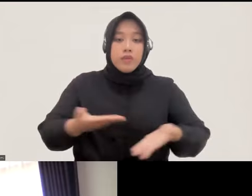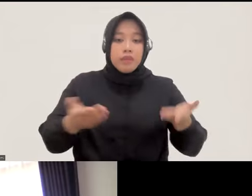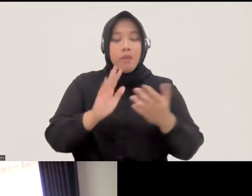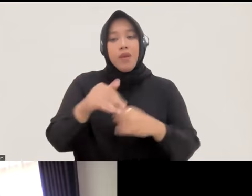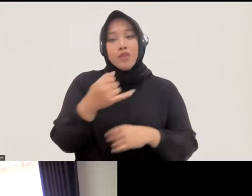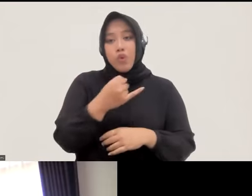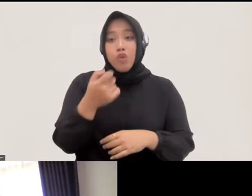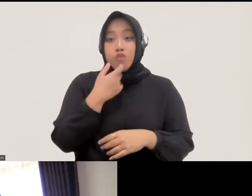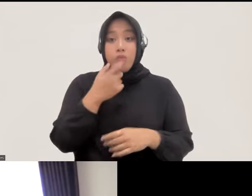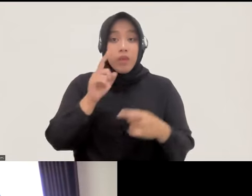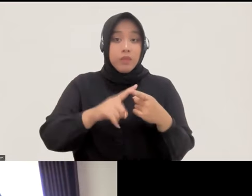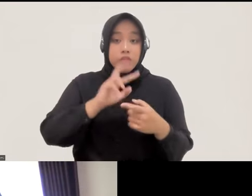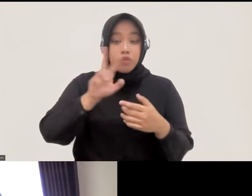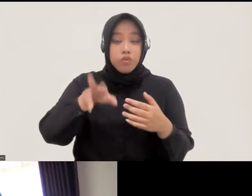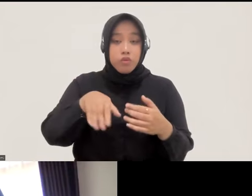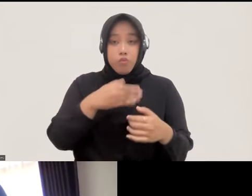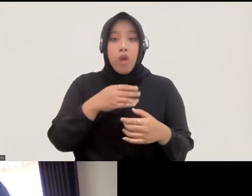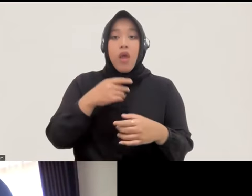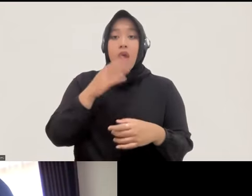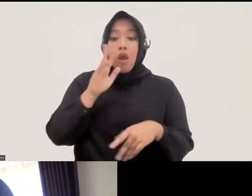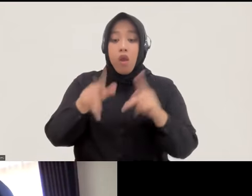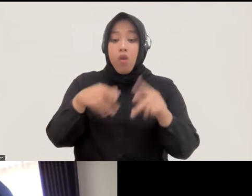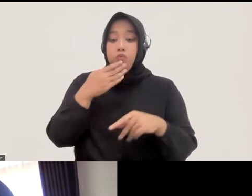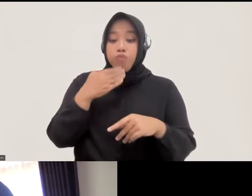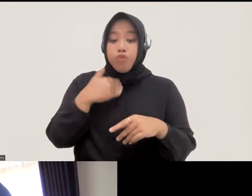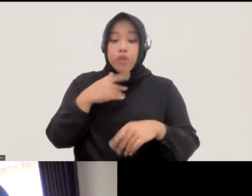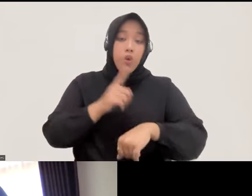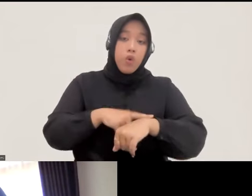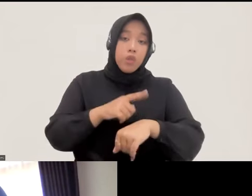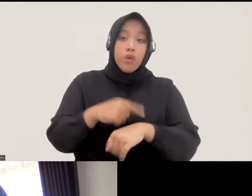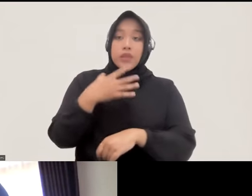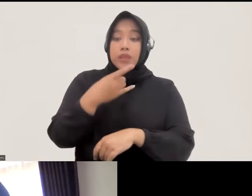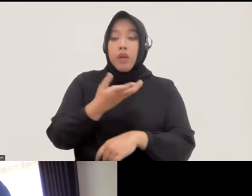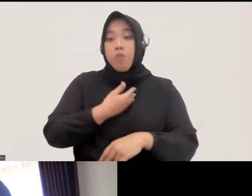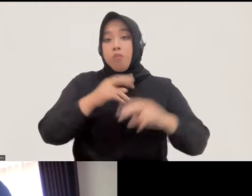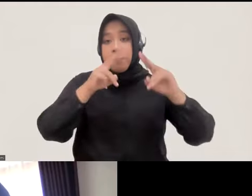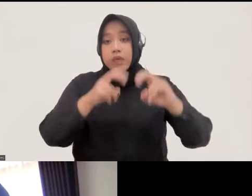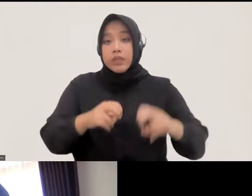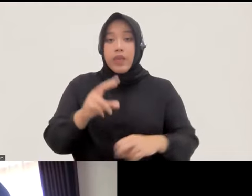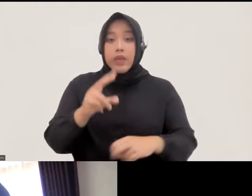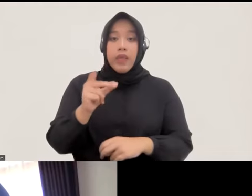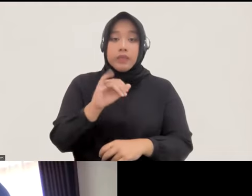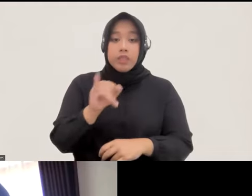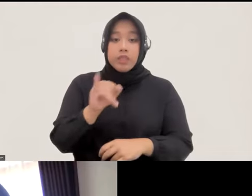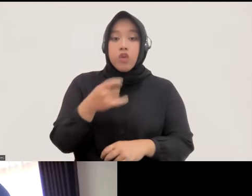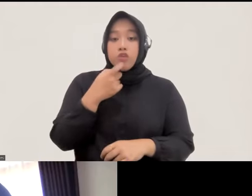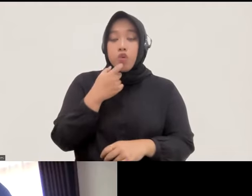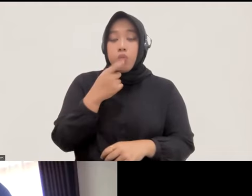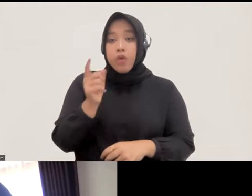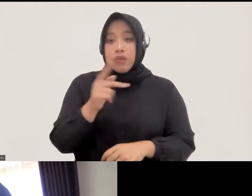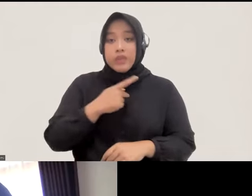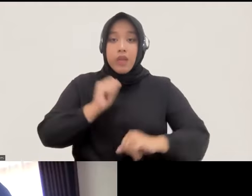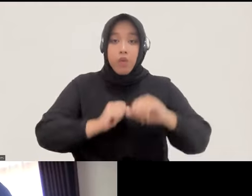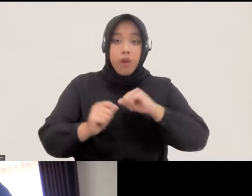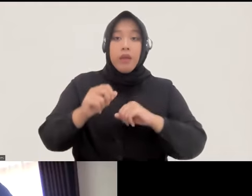sekali coba deh teman-teman kalau misalnya pas waktu ada waktu ya atau memang tertarik untuk melakukan penelitian RJ gitu coba kita lakukan